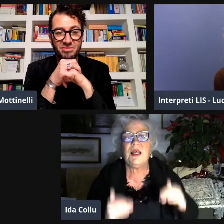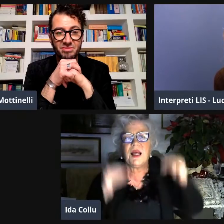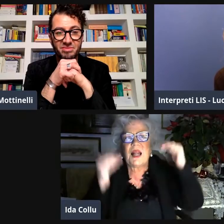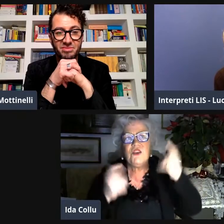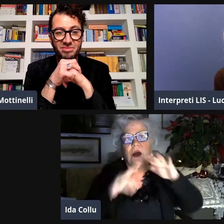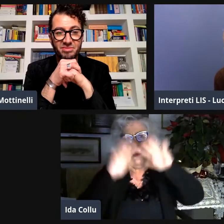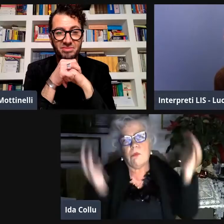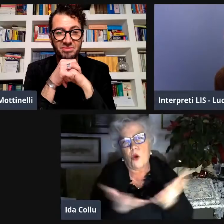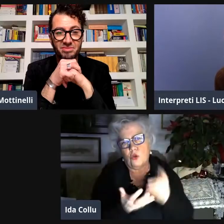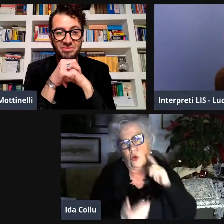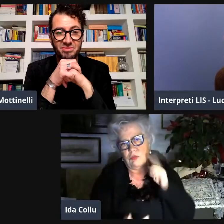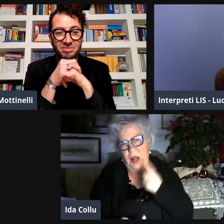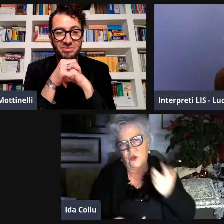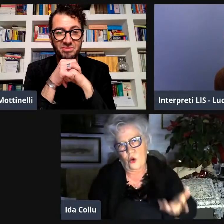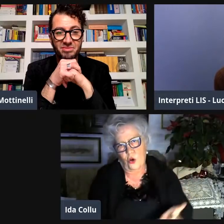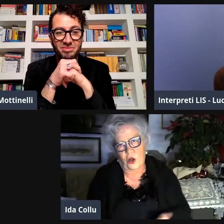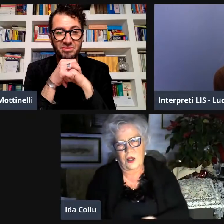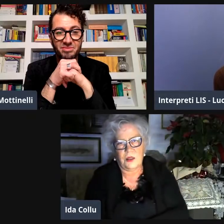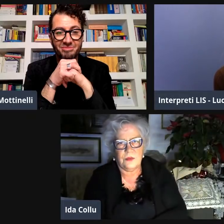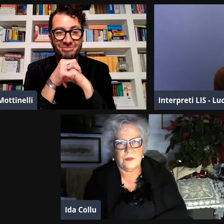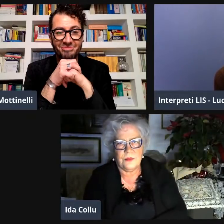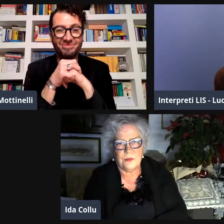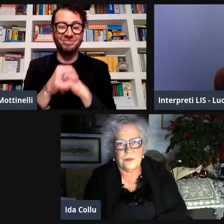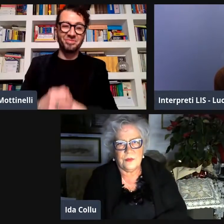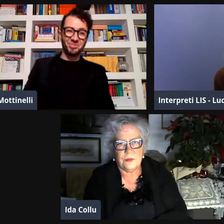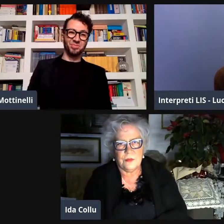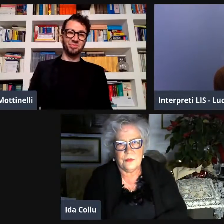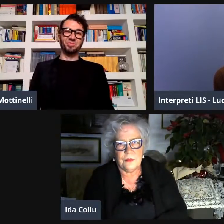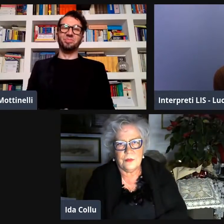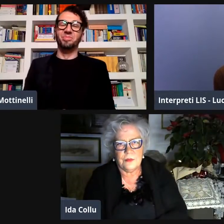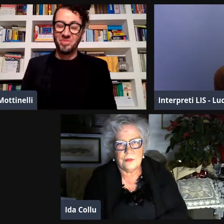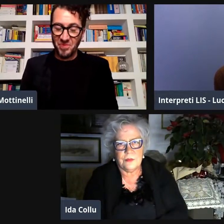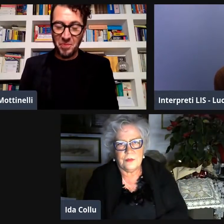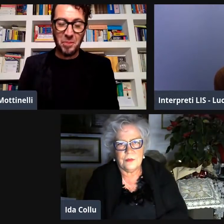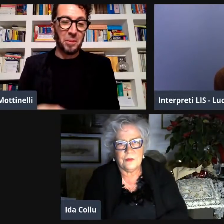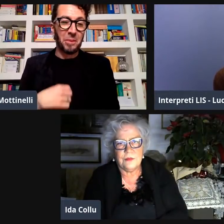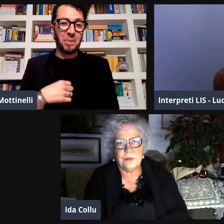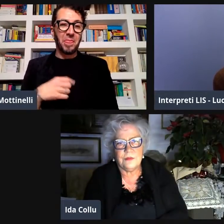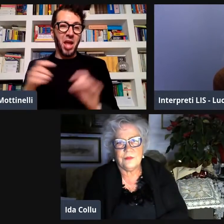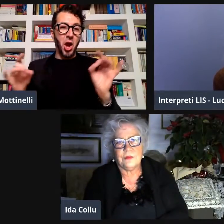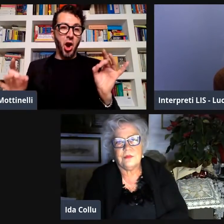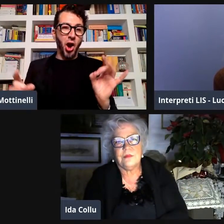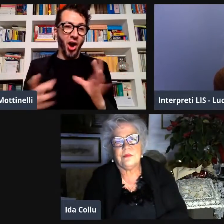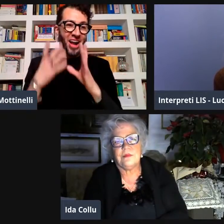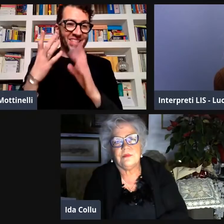rapporto di fedeltà di interscambio di parità per riuscire a lavorare meglio